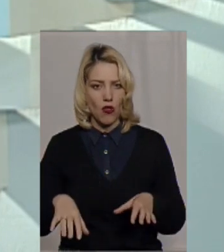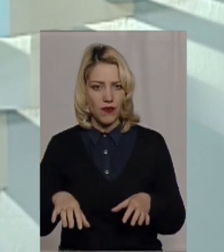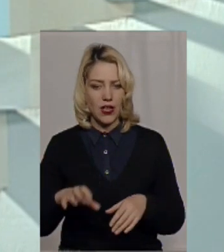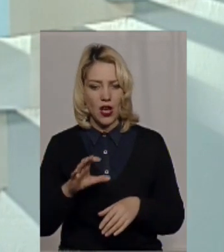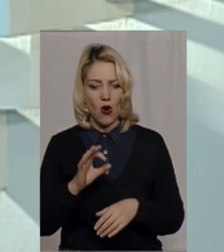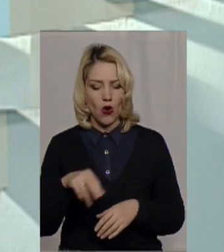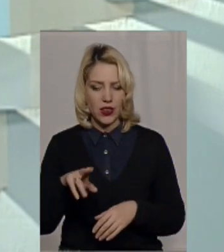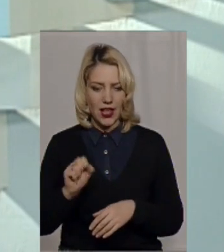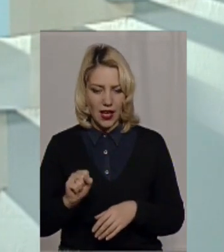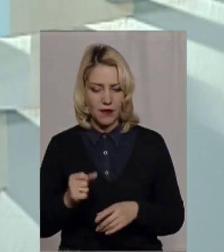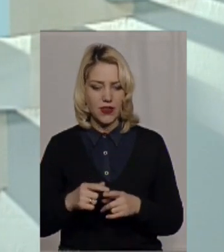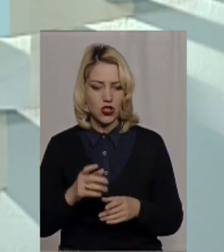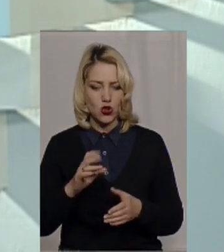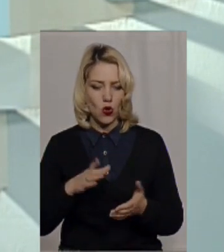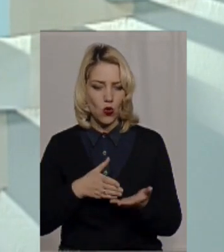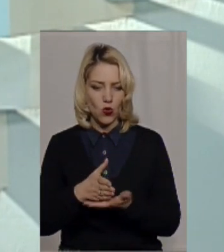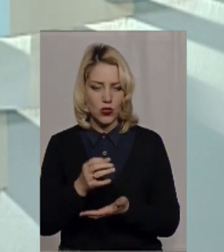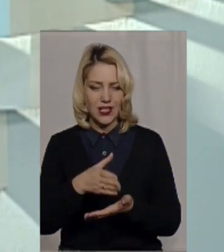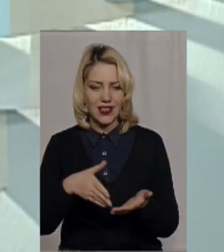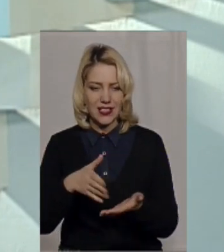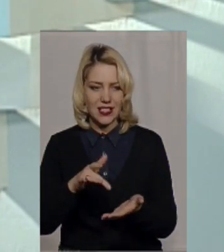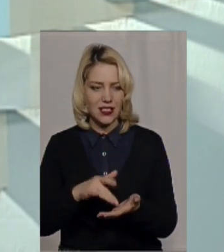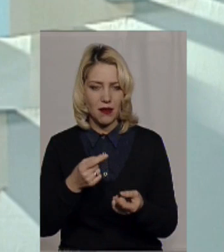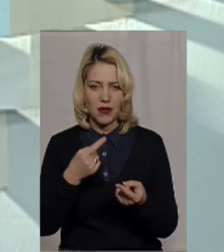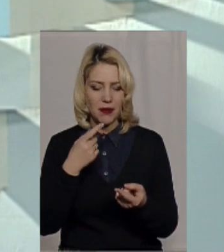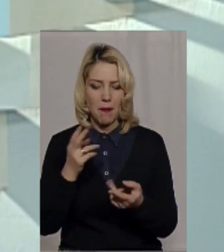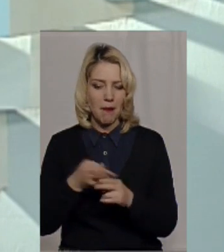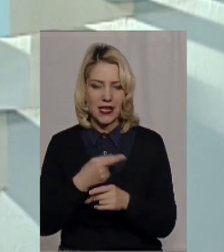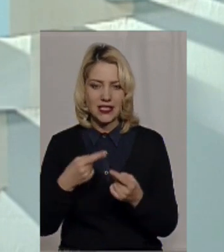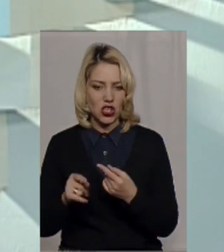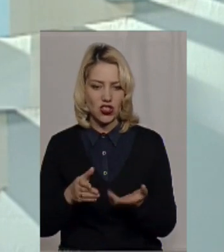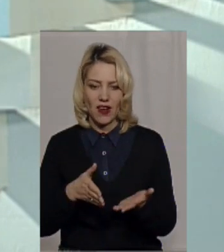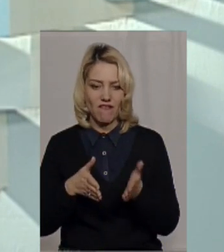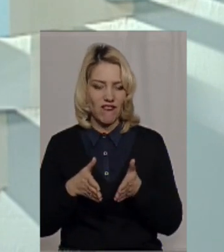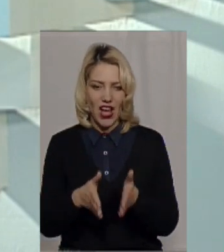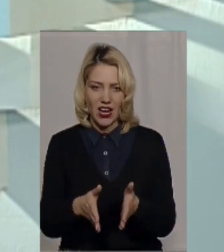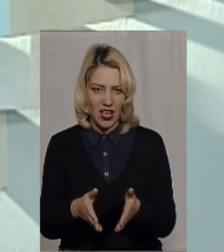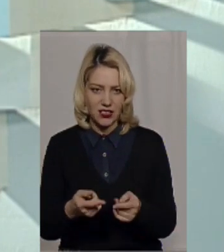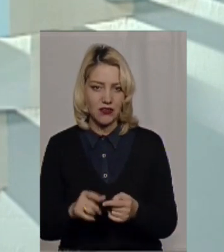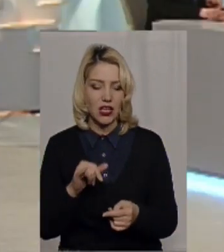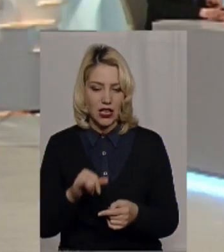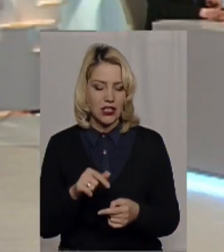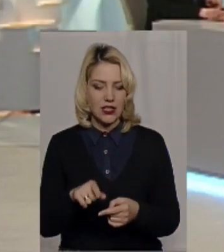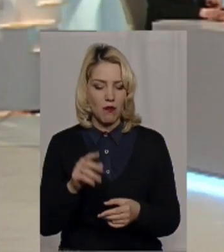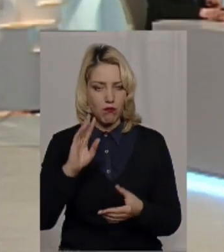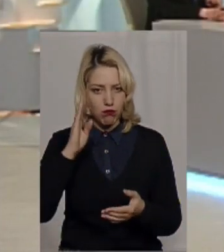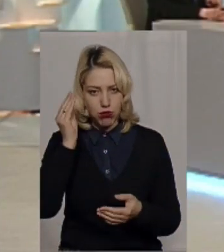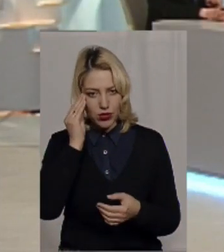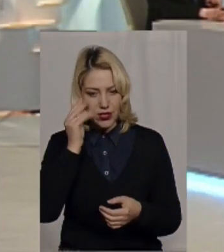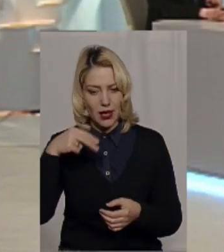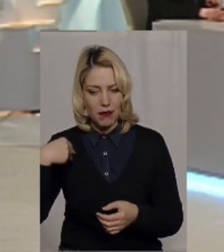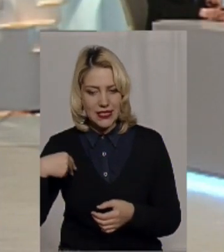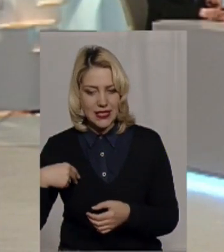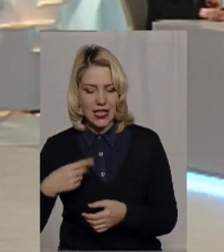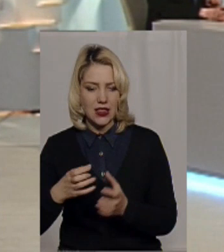поставлено і сказано, що курс на децентрізацію, без інших варіантів. Тобто це позиція і президента, уряду, і державна політика. Але, як